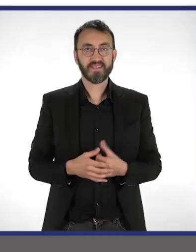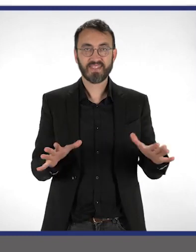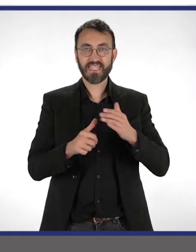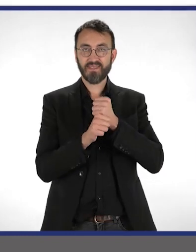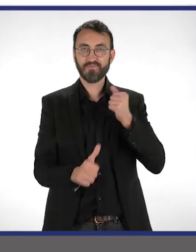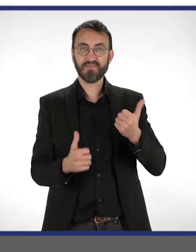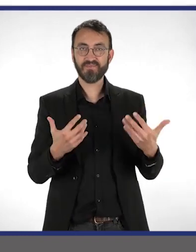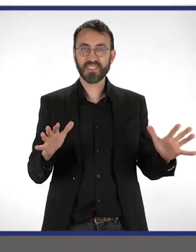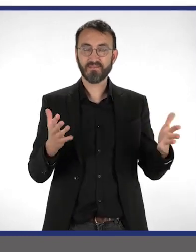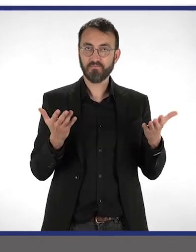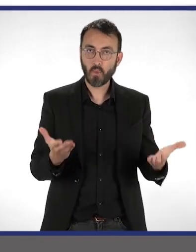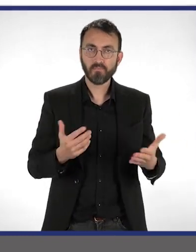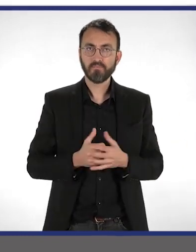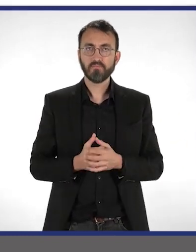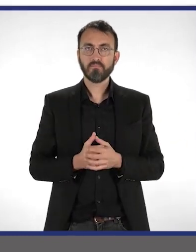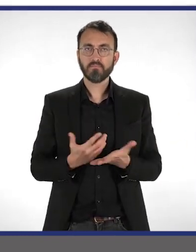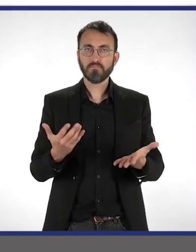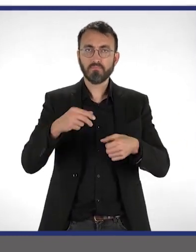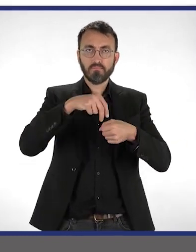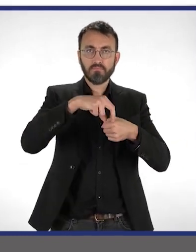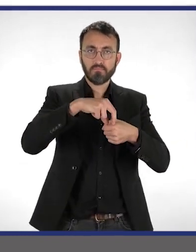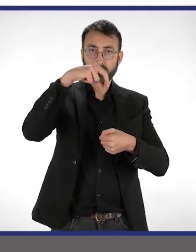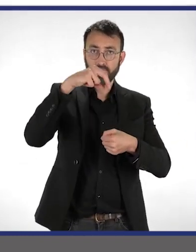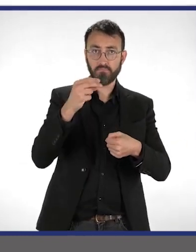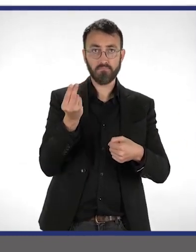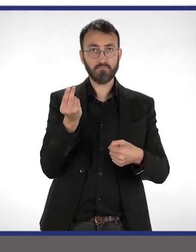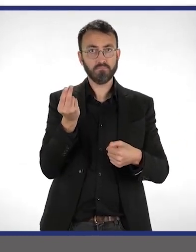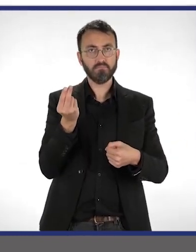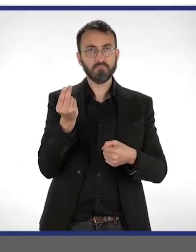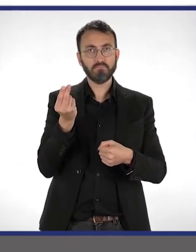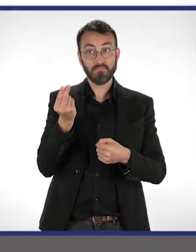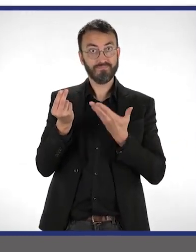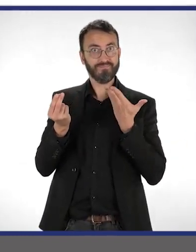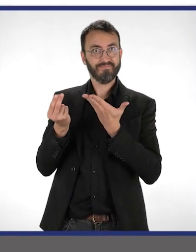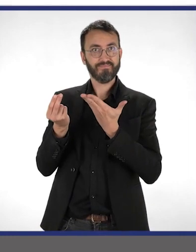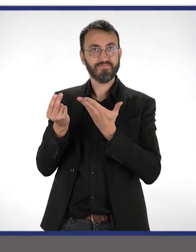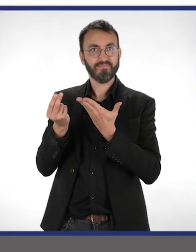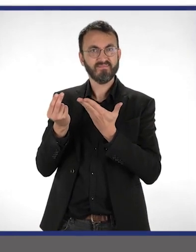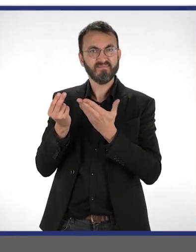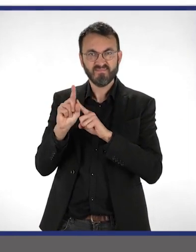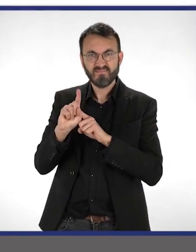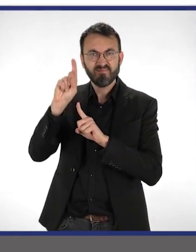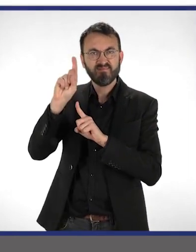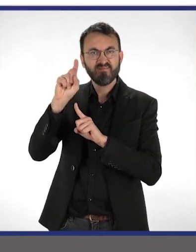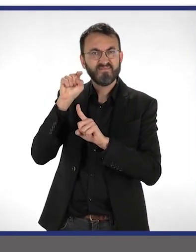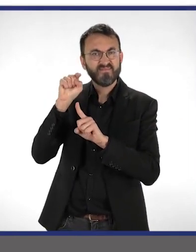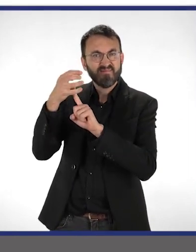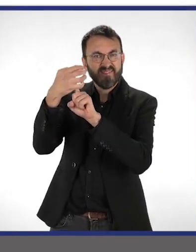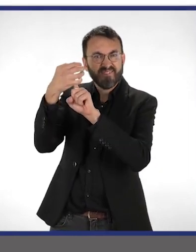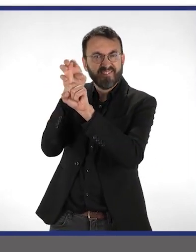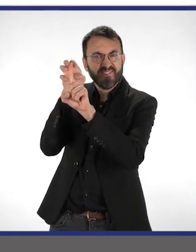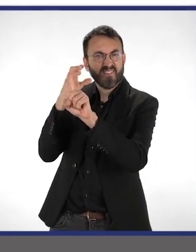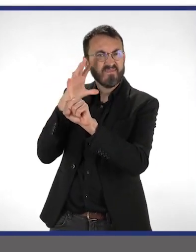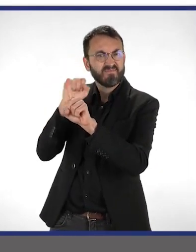C'est fait. Bon. Alors, on ouvre le tube en tirant le bouchon, comme ceci. L'extrémité de la tige se présente ainsi.